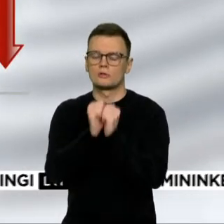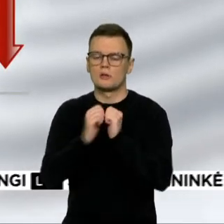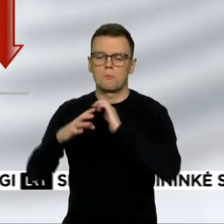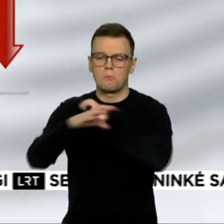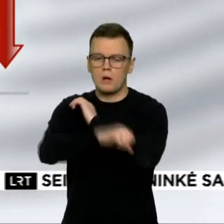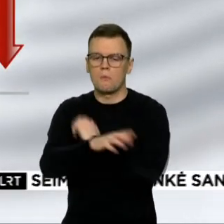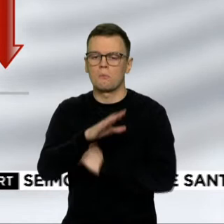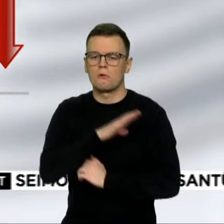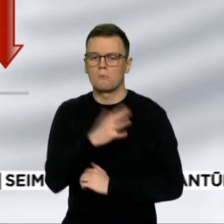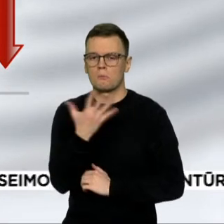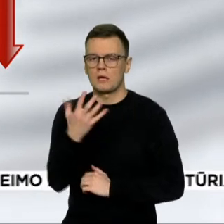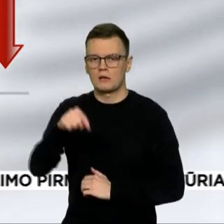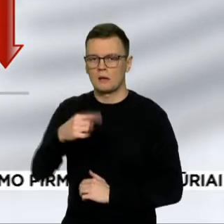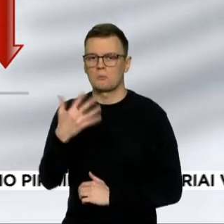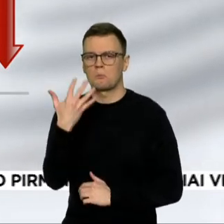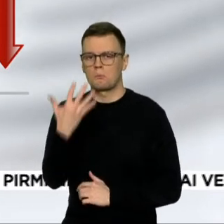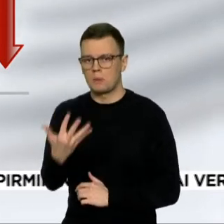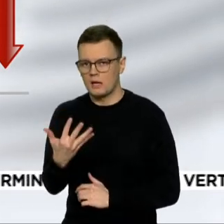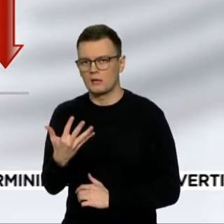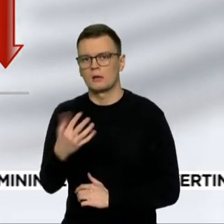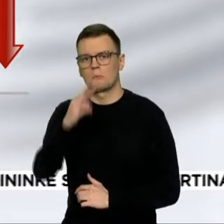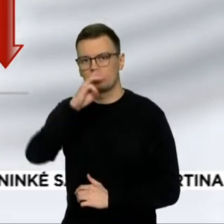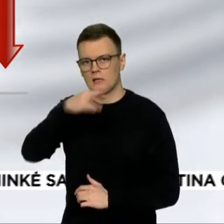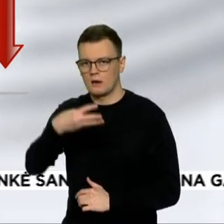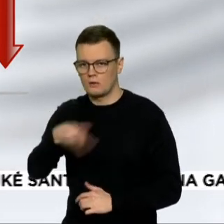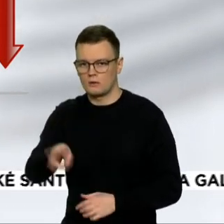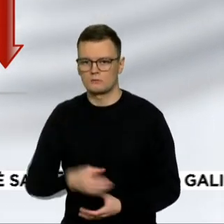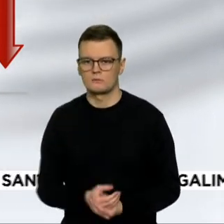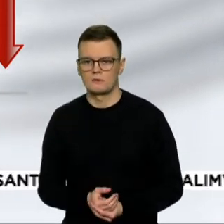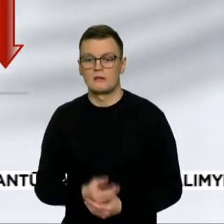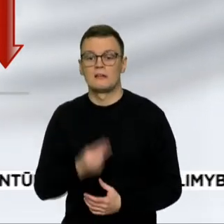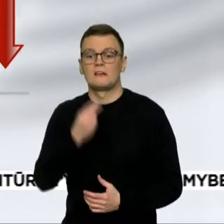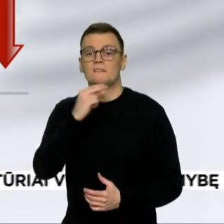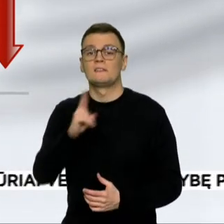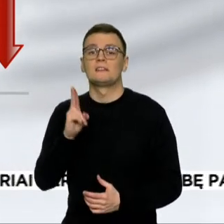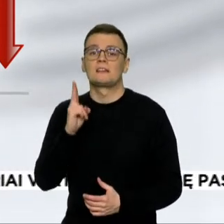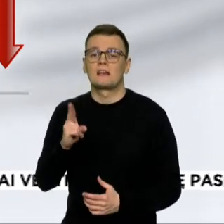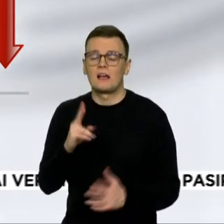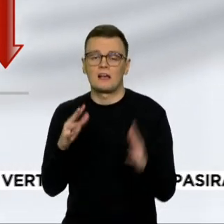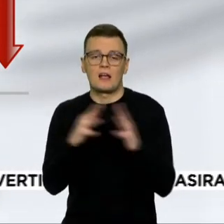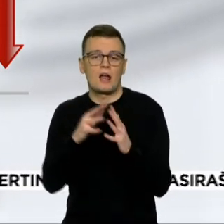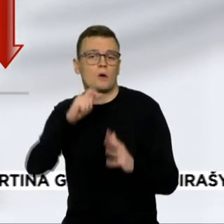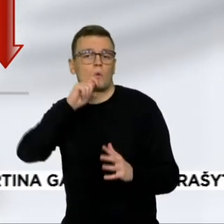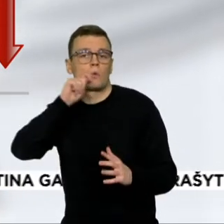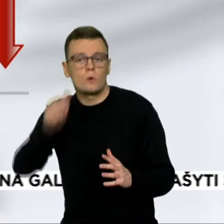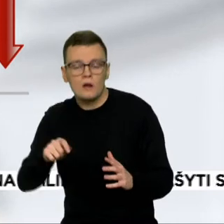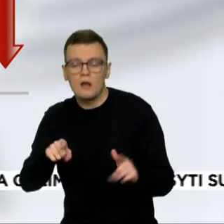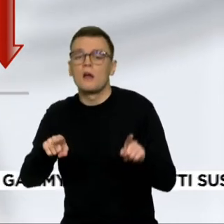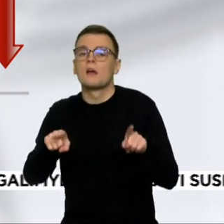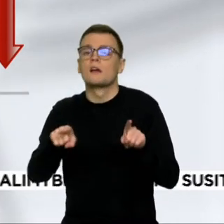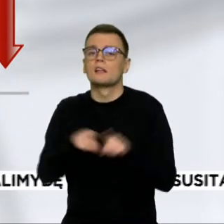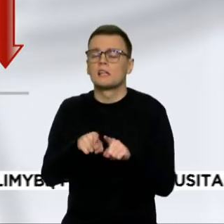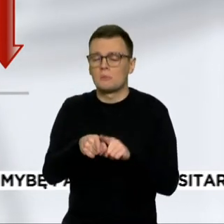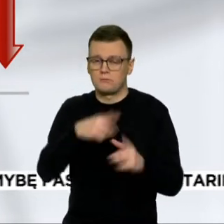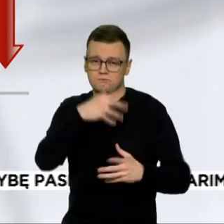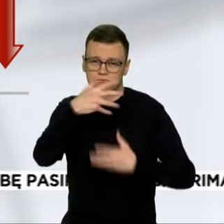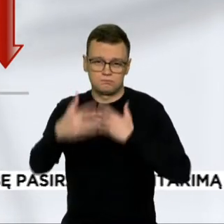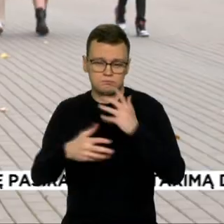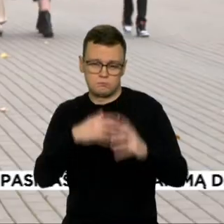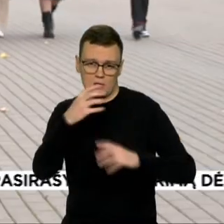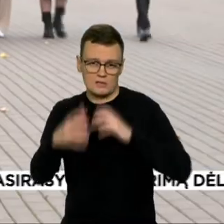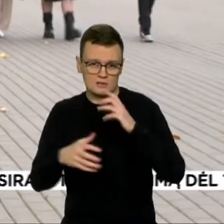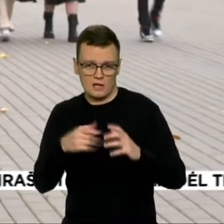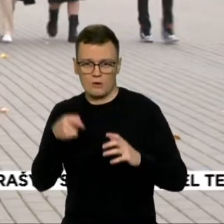Fondų valdytojų asociacijos vadovas sako, kaltas karas Ukrainoje, sąmyšis pasaulio ekonomikoje ir palūkamas keliantys centriniai